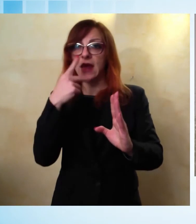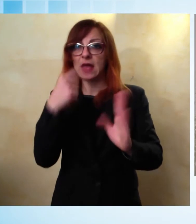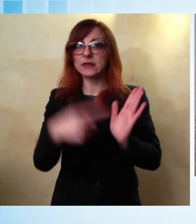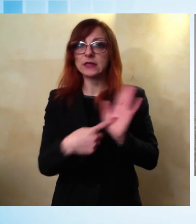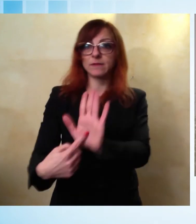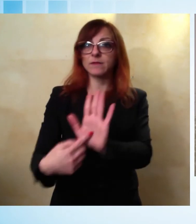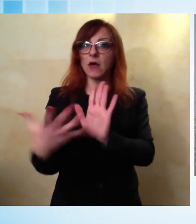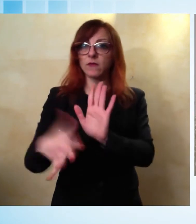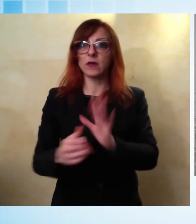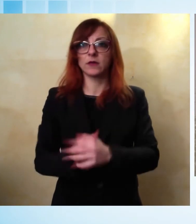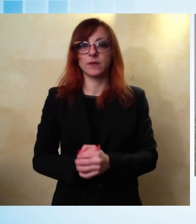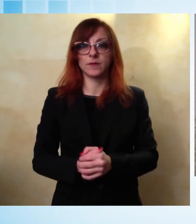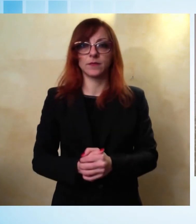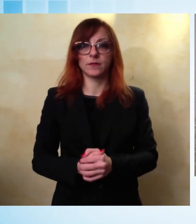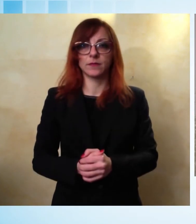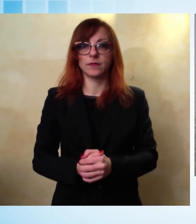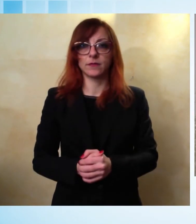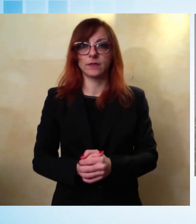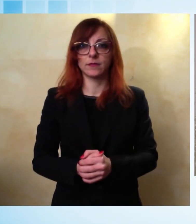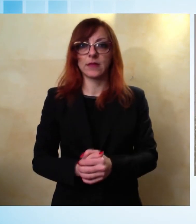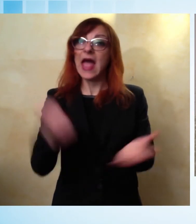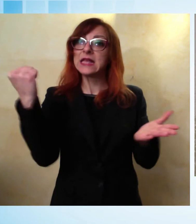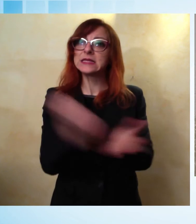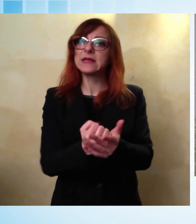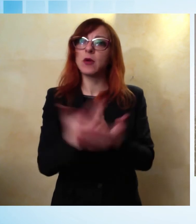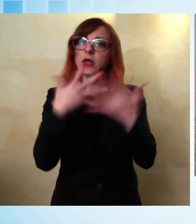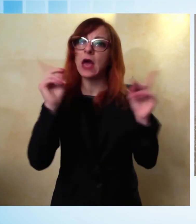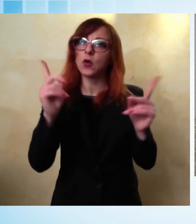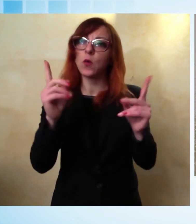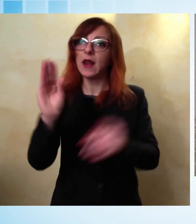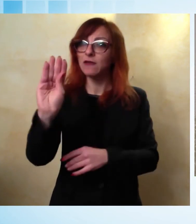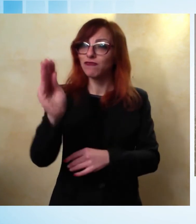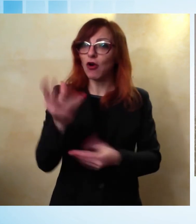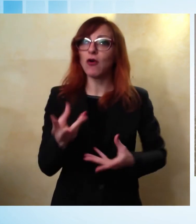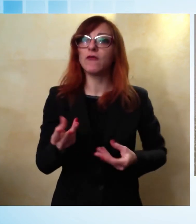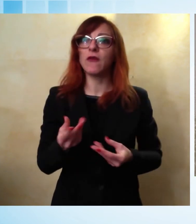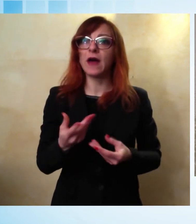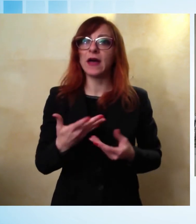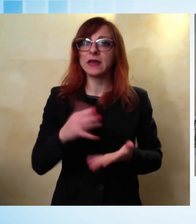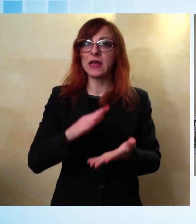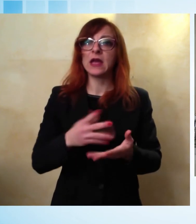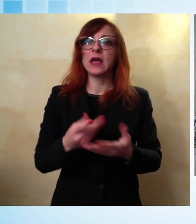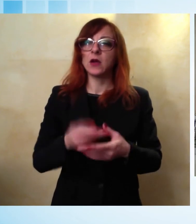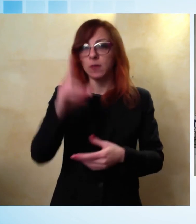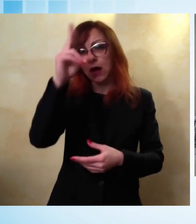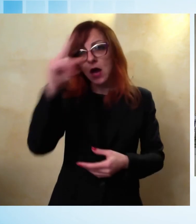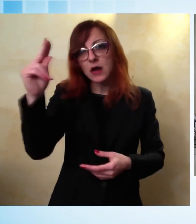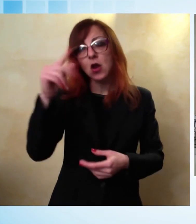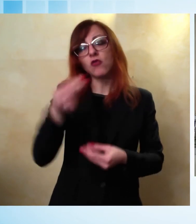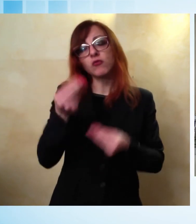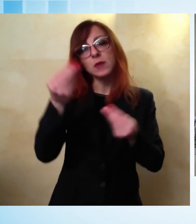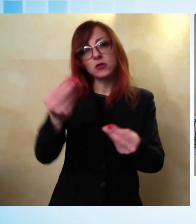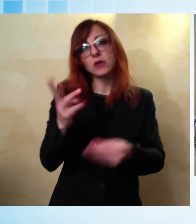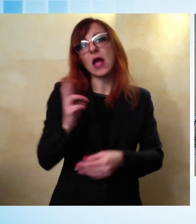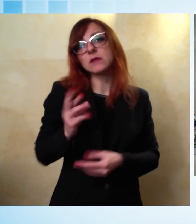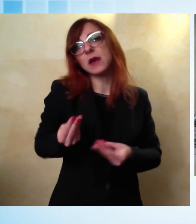Un segnale chiaro, valorizzare i giovani e dare loro speranza, una sorta di missione salvifica attraverso l'arte